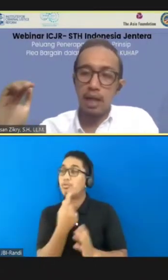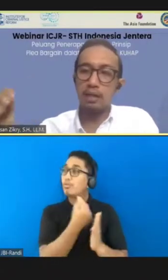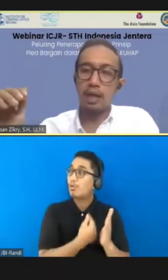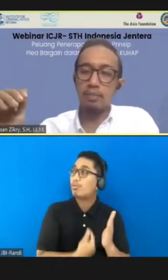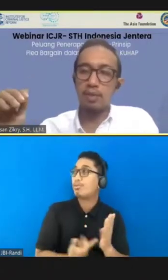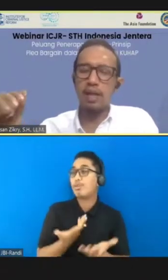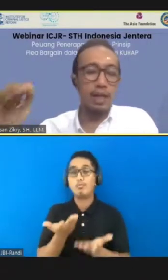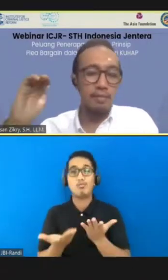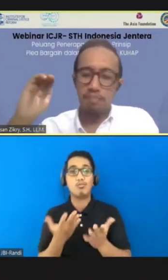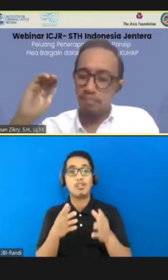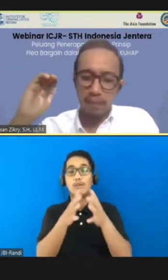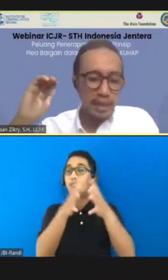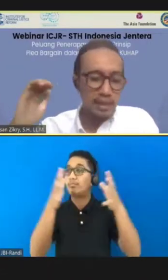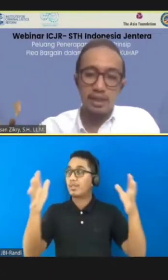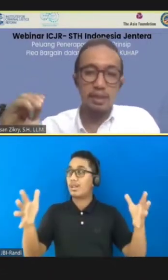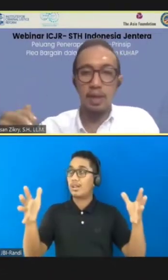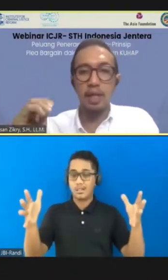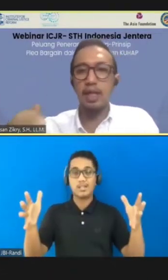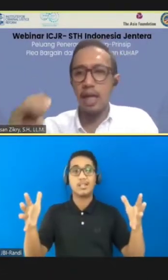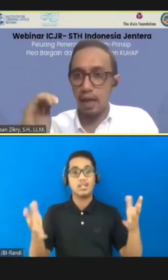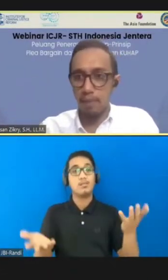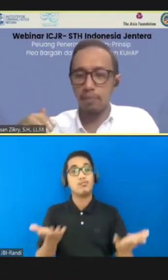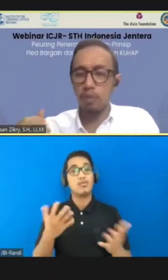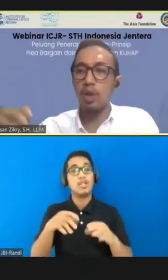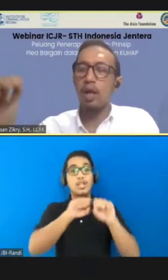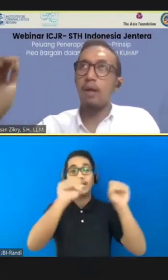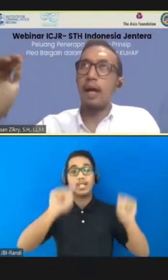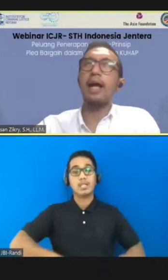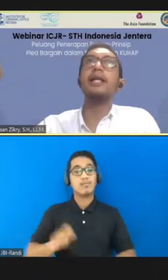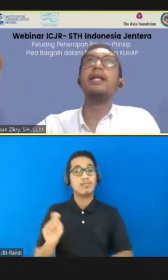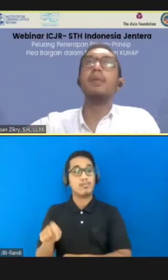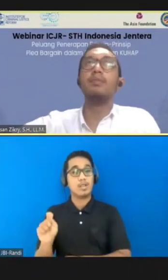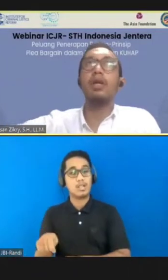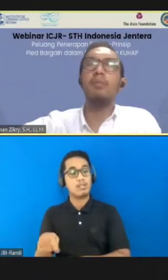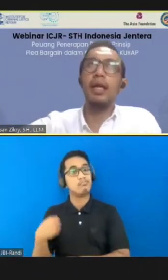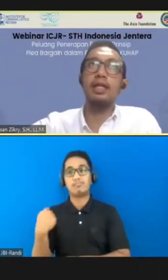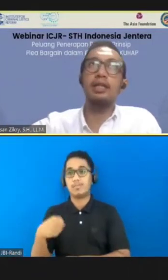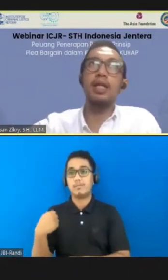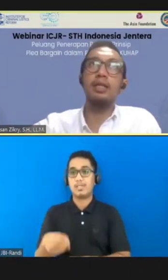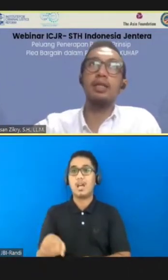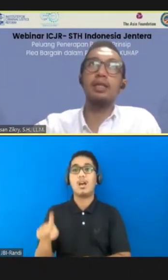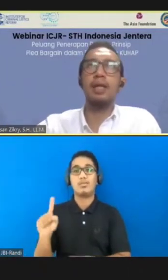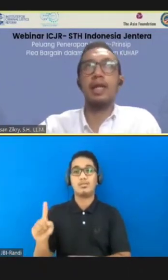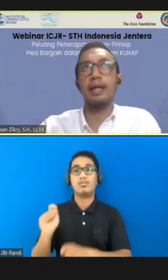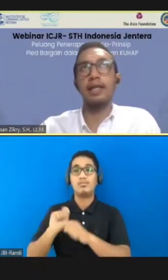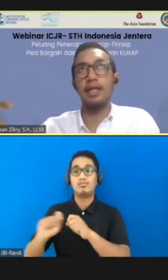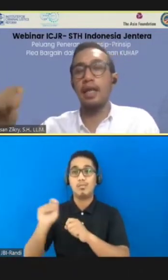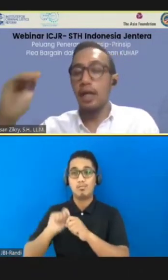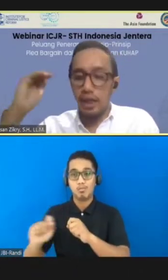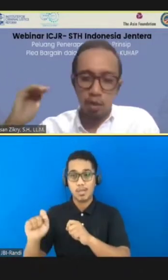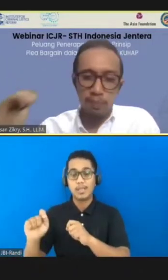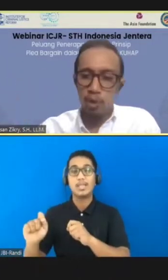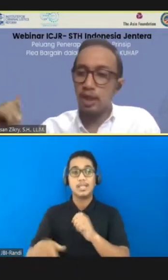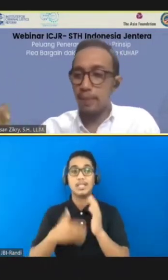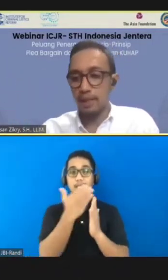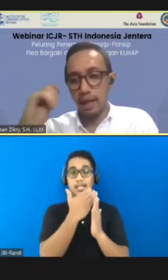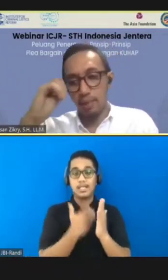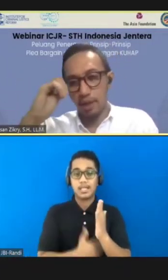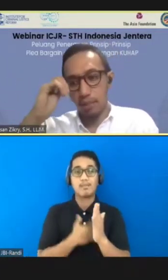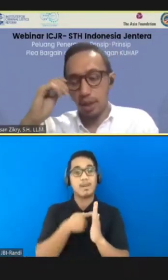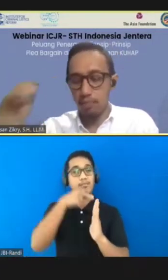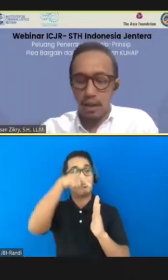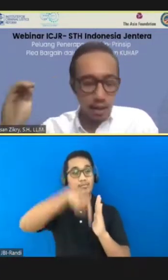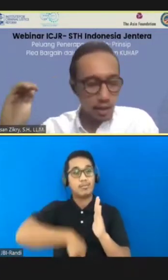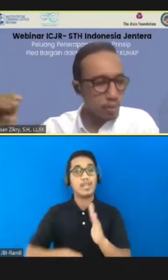membengkak sangat besar, dan ya pasti sistem peradilan tidak akan mampu. Makanya dia membuat mekanisme dan sistem yang sangat rigid. Itu pun sampai